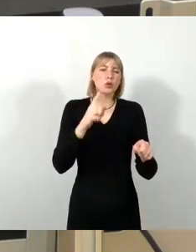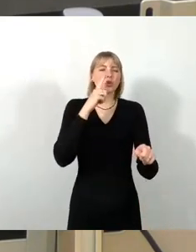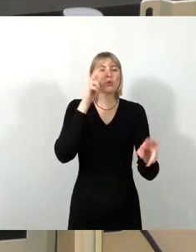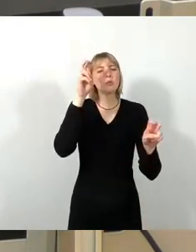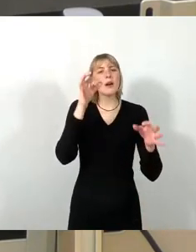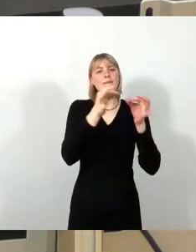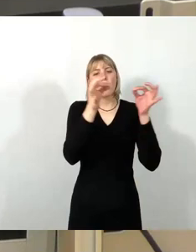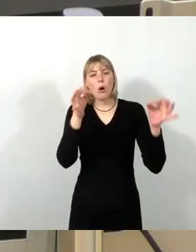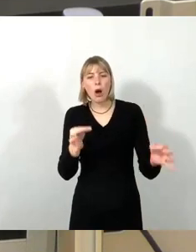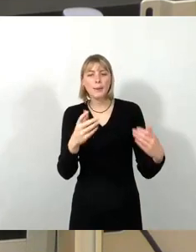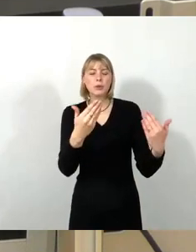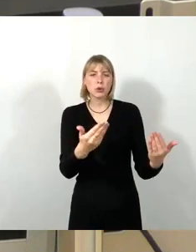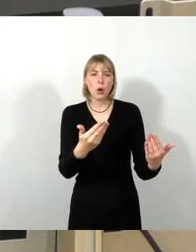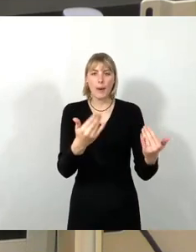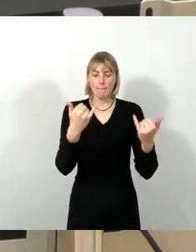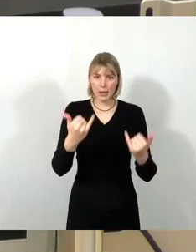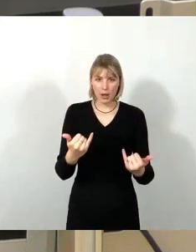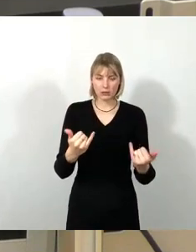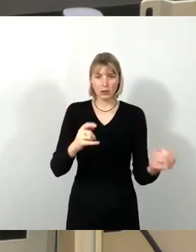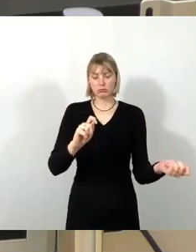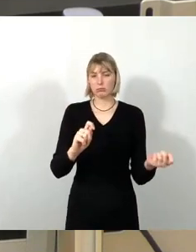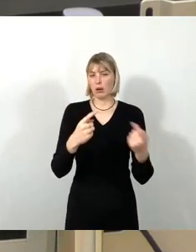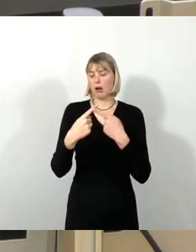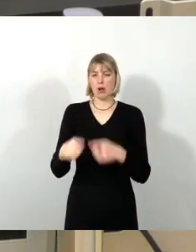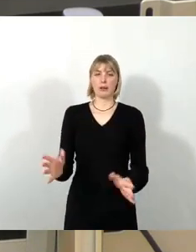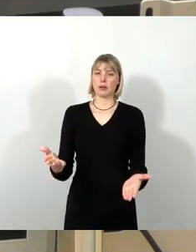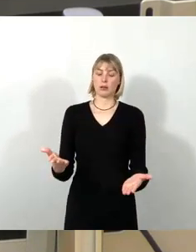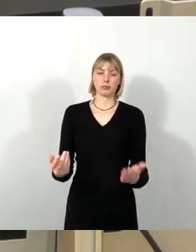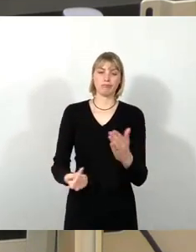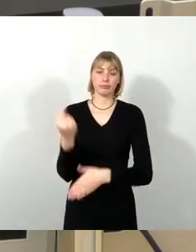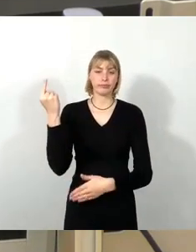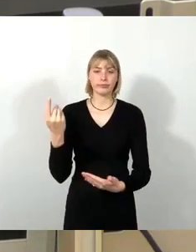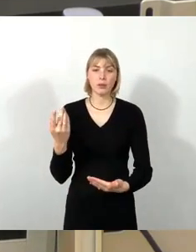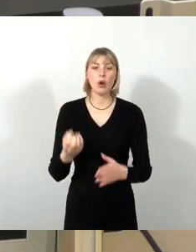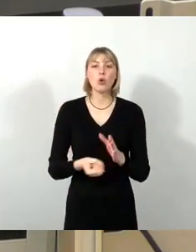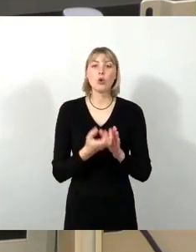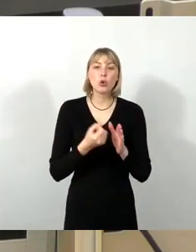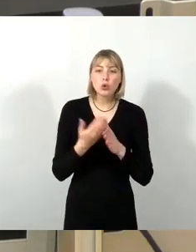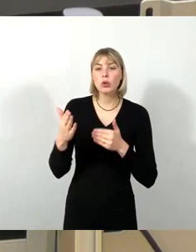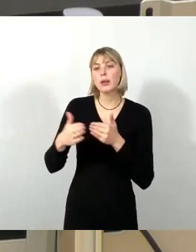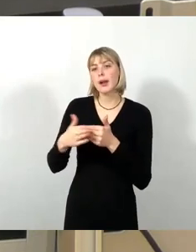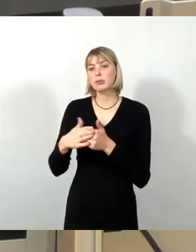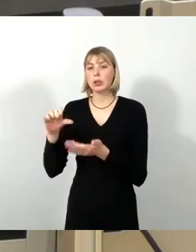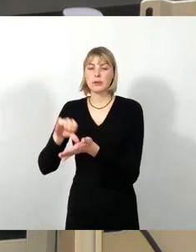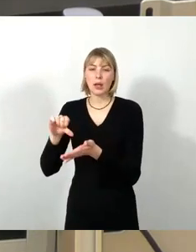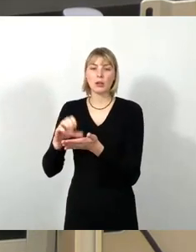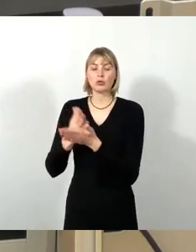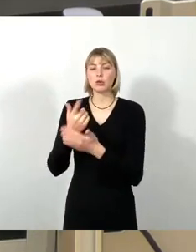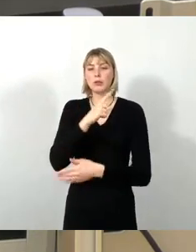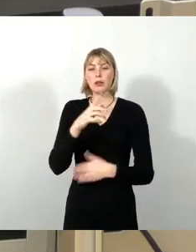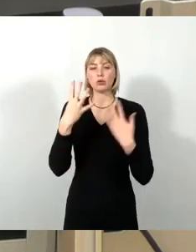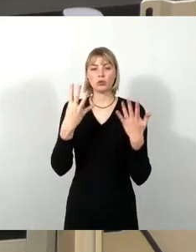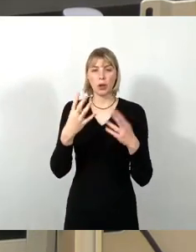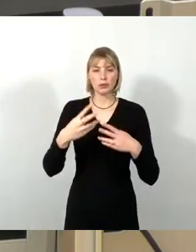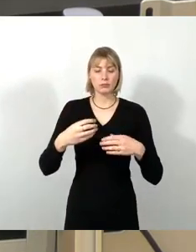dass dies nicht so ist. Kultur- und Nachbarschaftszentrum haben wir 2019 auf den Weg gebracht, mit dem Auftrag an die